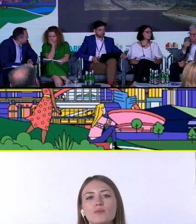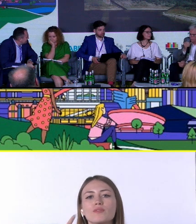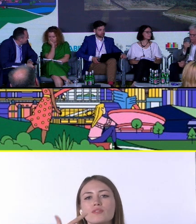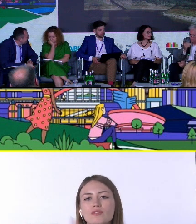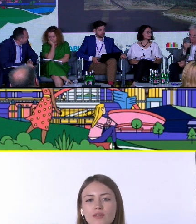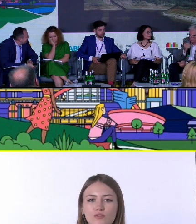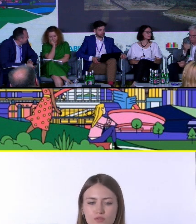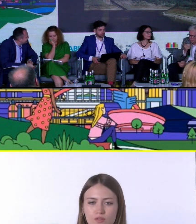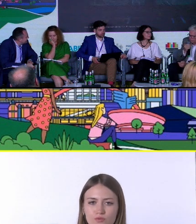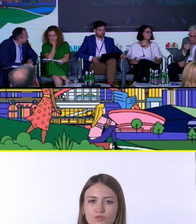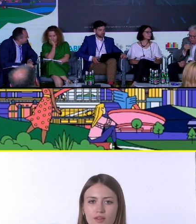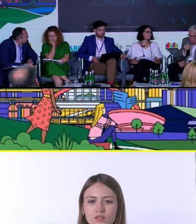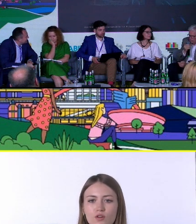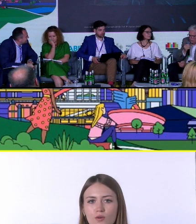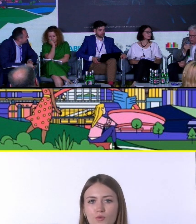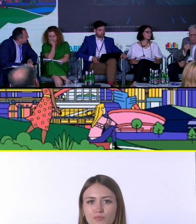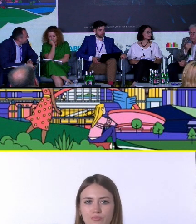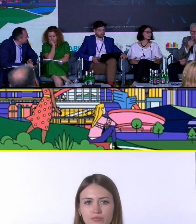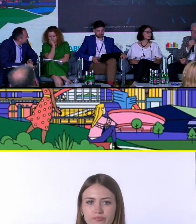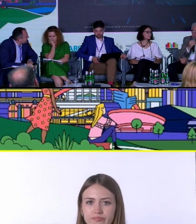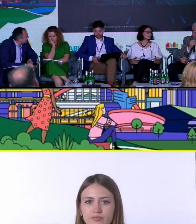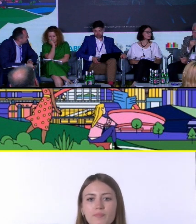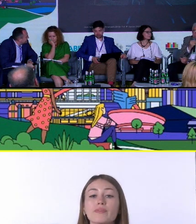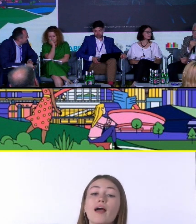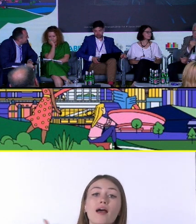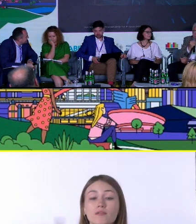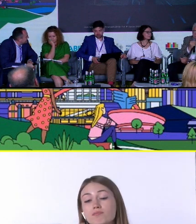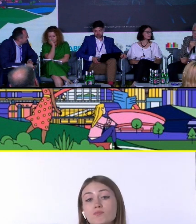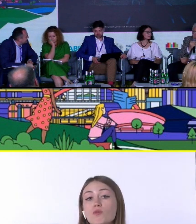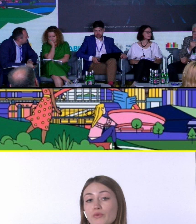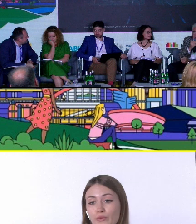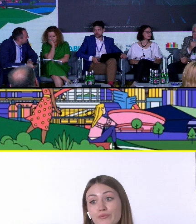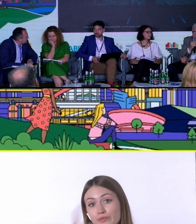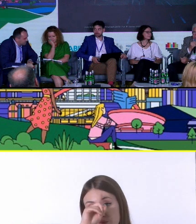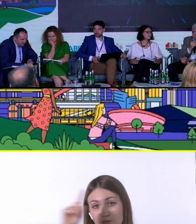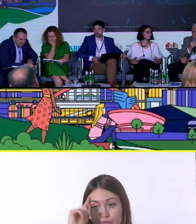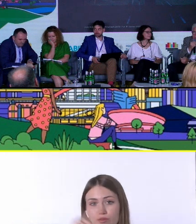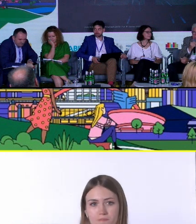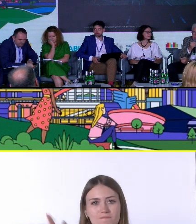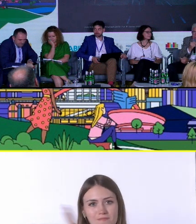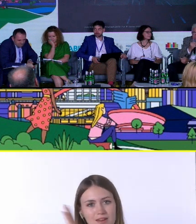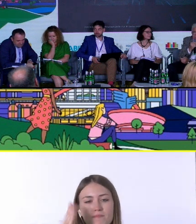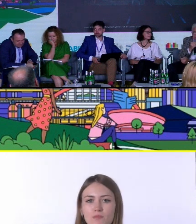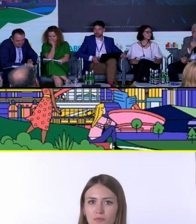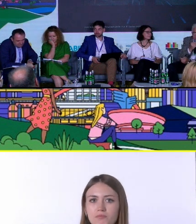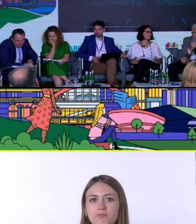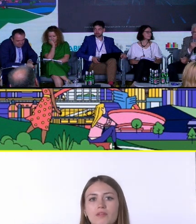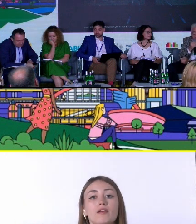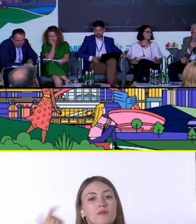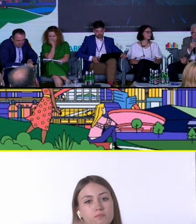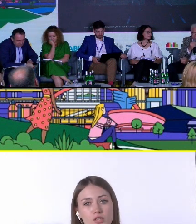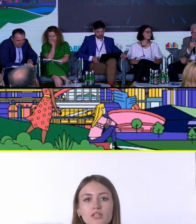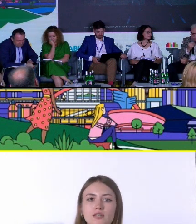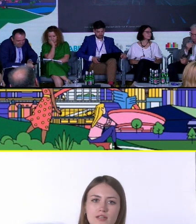jeździły. Ale pomogli nam ludzie. Mieszkańcy po prostu stamtąd, którzy przyszli, pilnowali, byli tam.